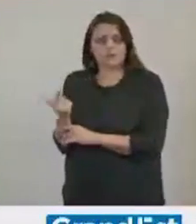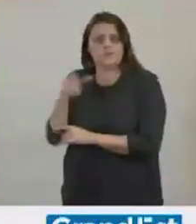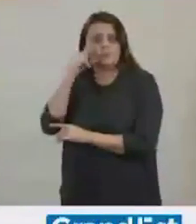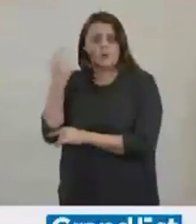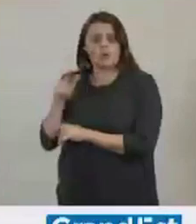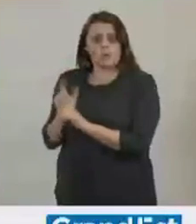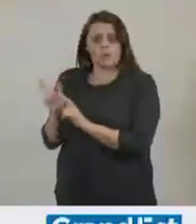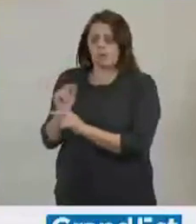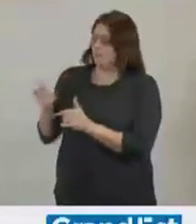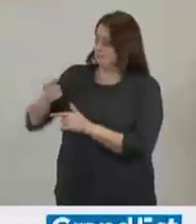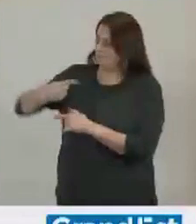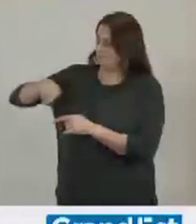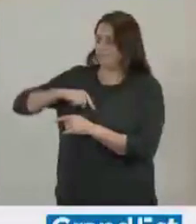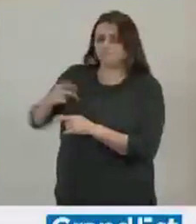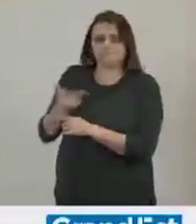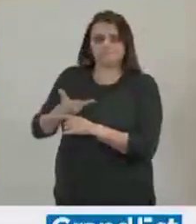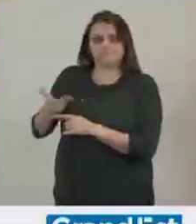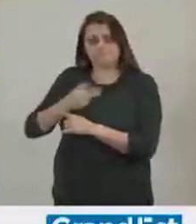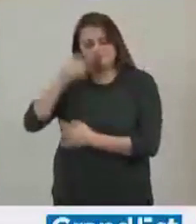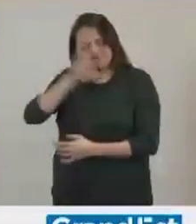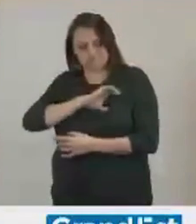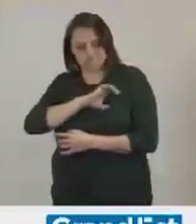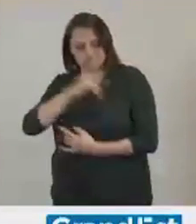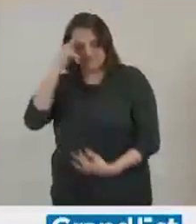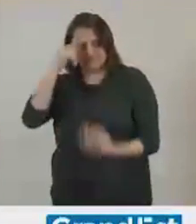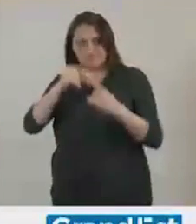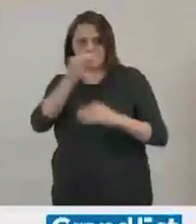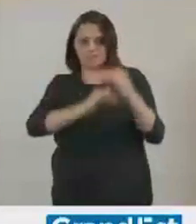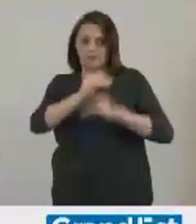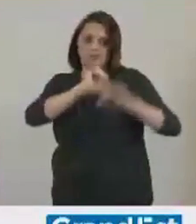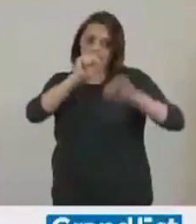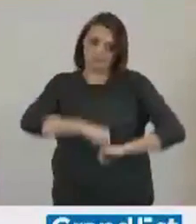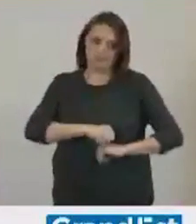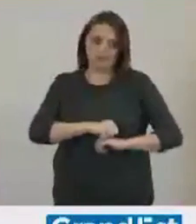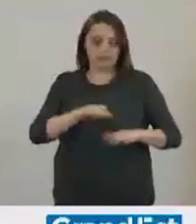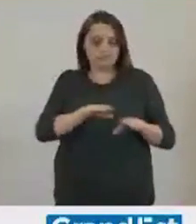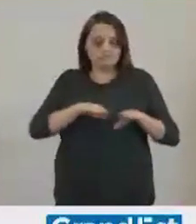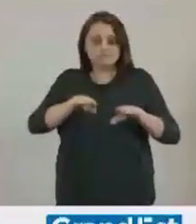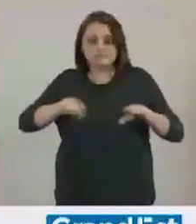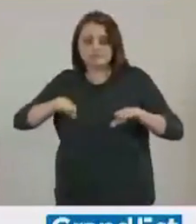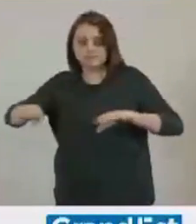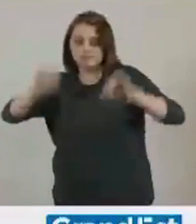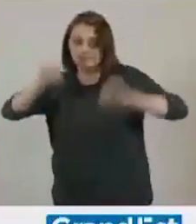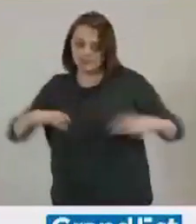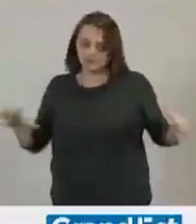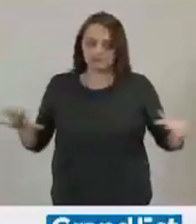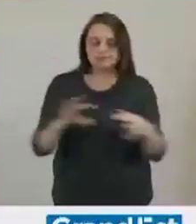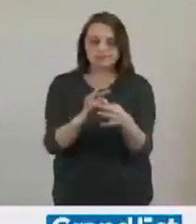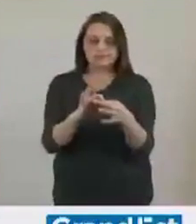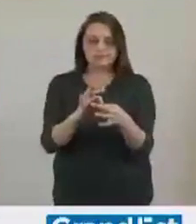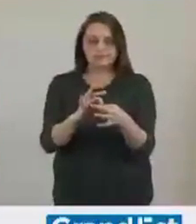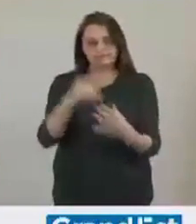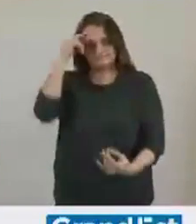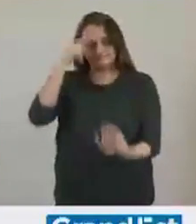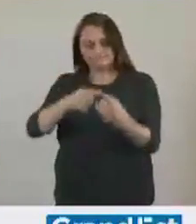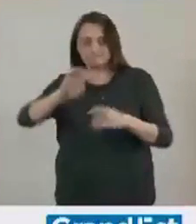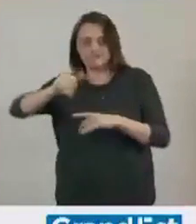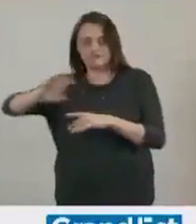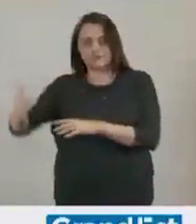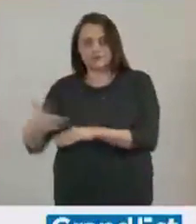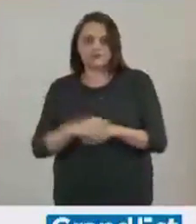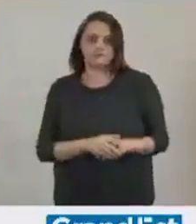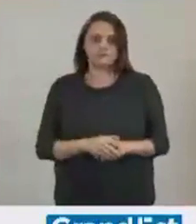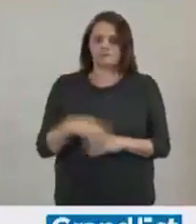appelle la manifestation d'intérêt autour de l'économie numérique. Il s'agit désormais de sortir de la démarche de silo, de la